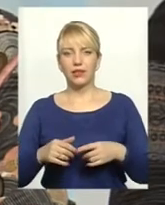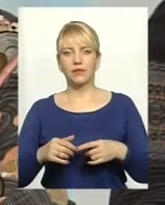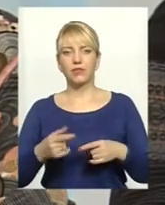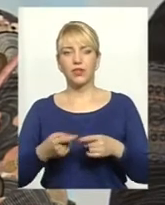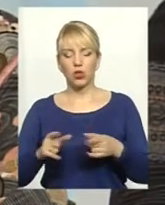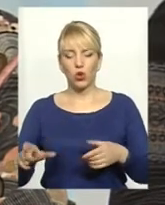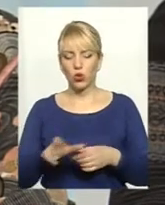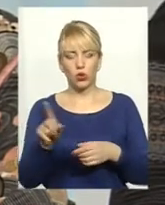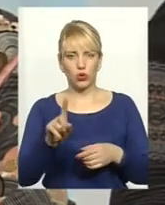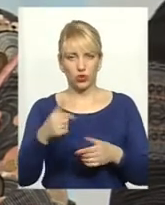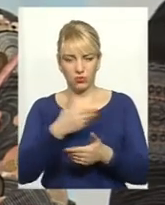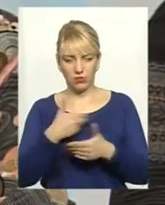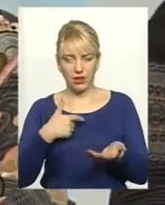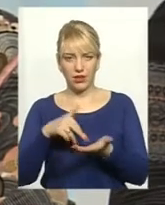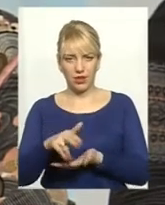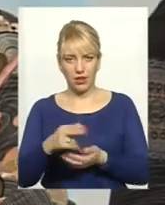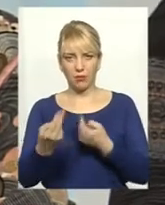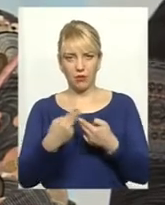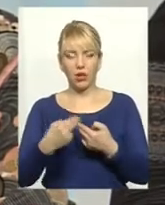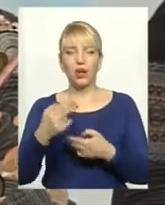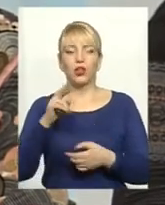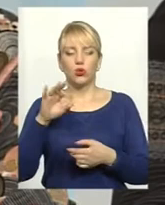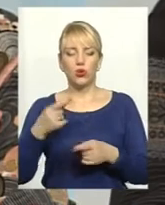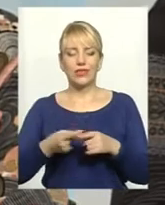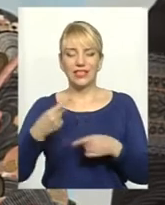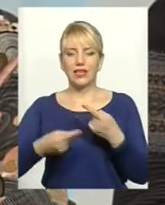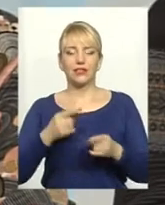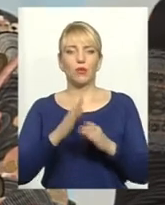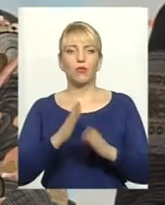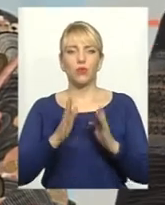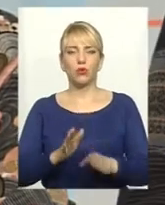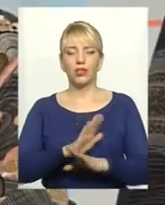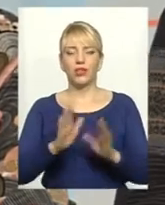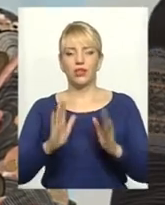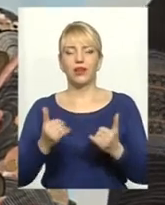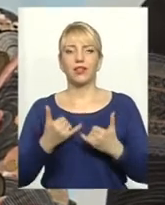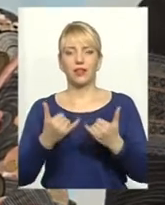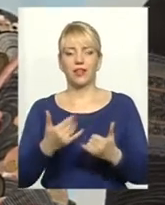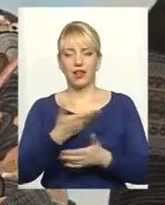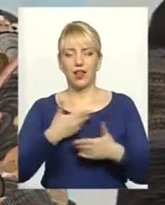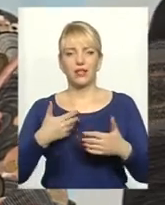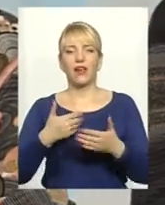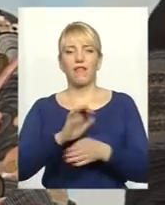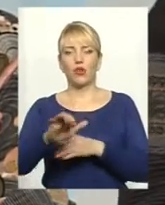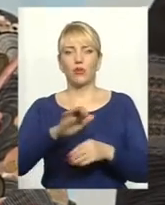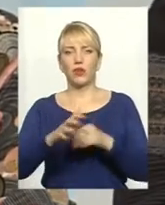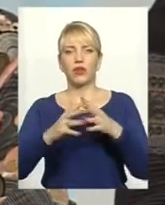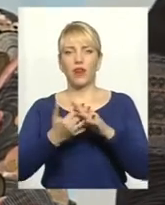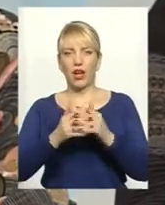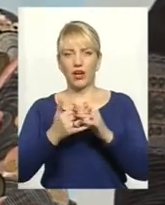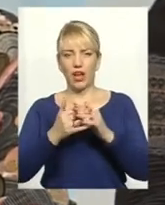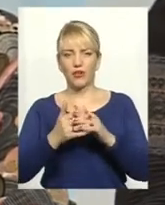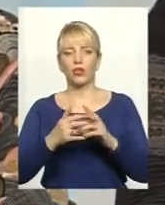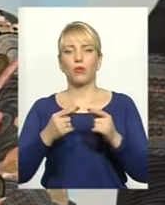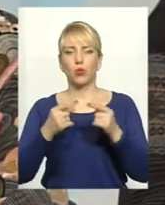йдемо, розвиваємося, це будуть наслідки мати не тільки для нас, виробників аграрної продукції, а для кожної людини. Зайдете в магазин і ви купите масло